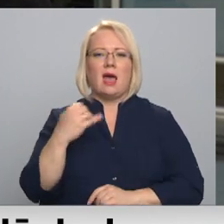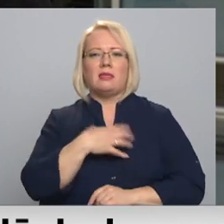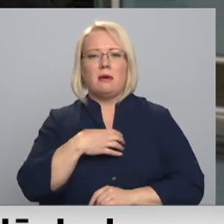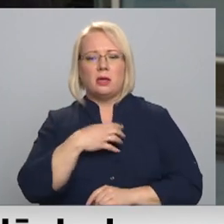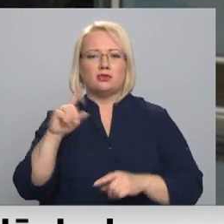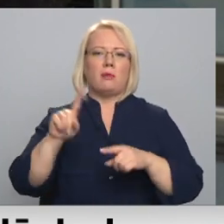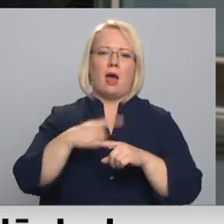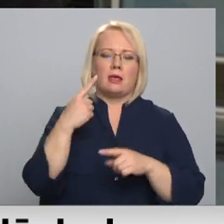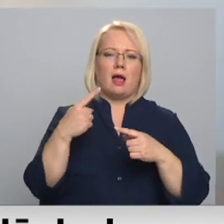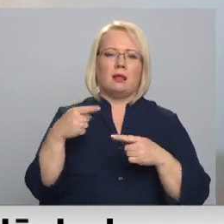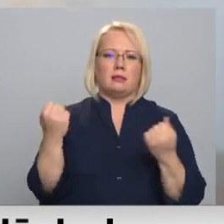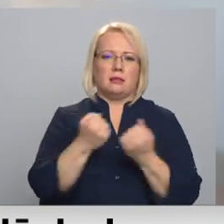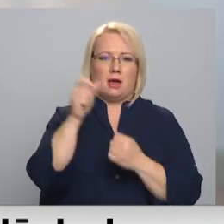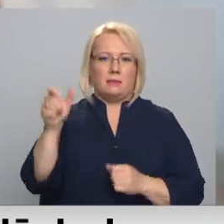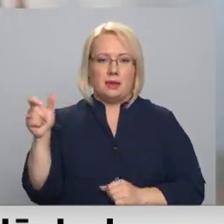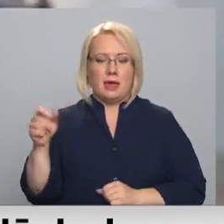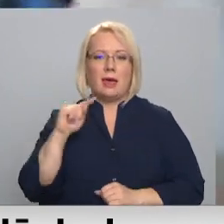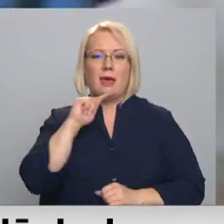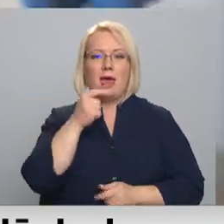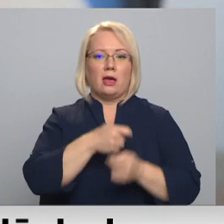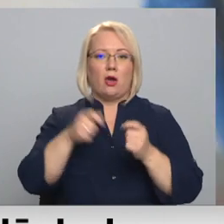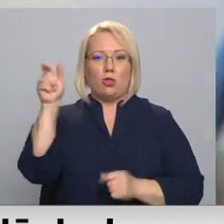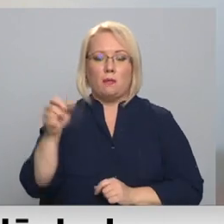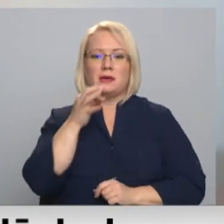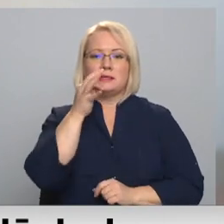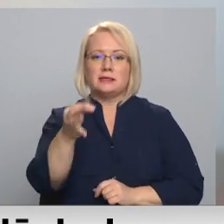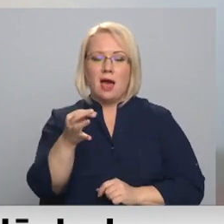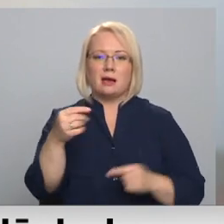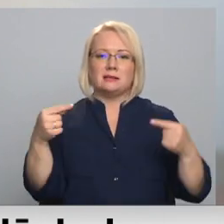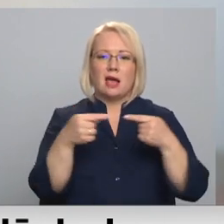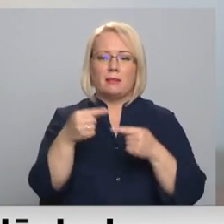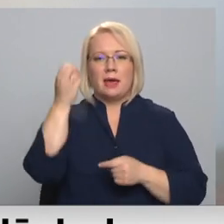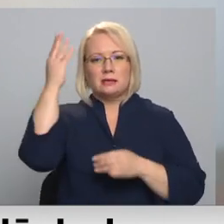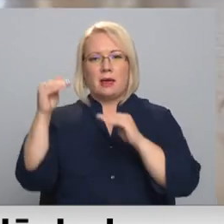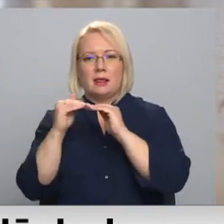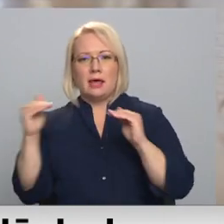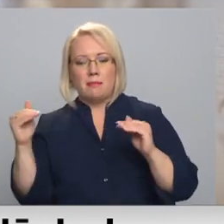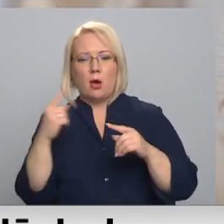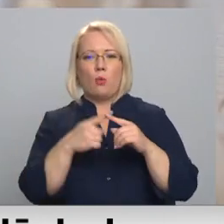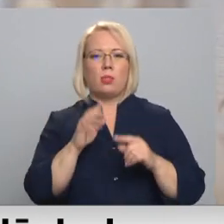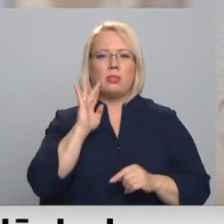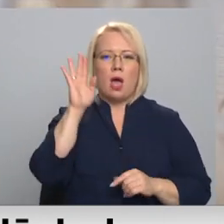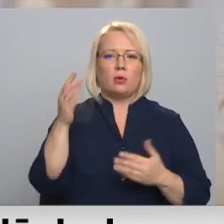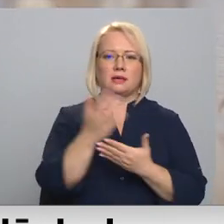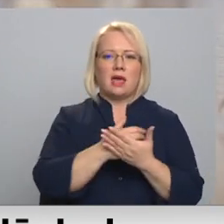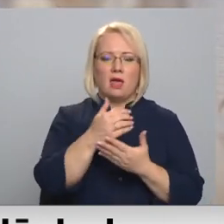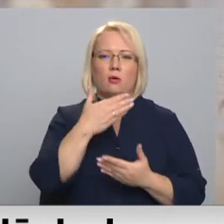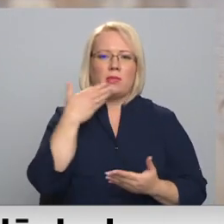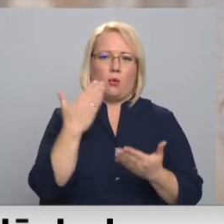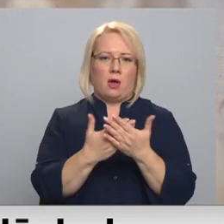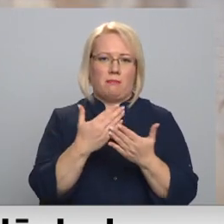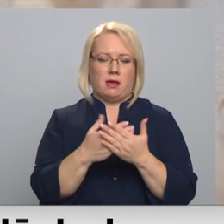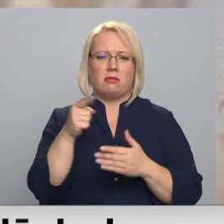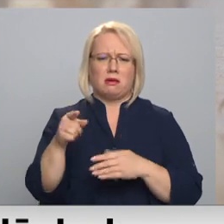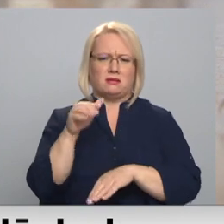atkal šie darbinieki. Ekonomisti norāda, sakrības starp izglītības līmeni un nākotnes ienākumiem vairs nav jāpierāda. Tas ir